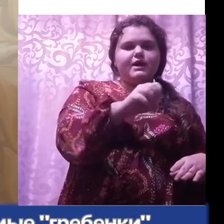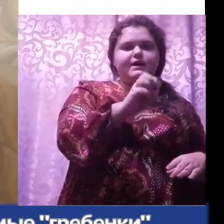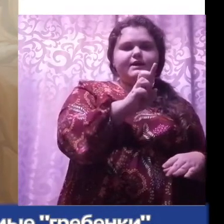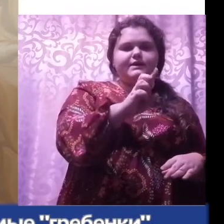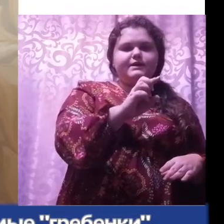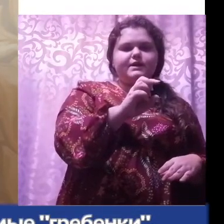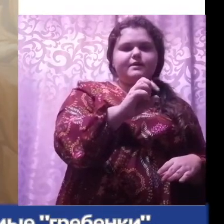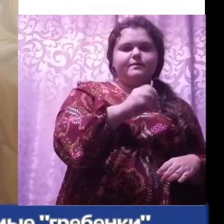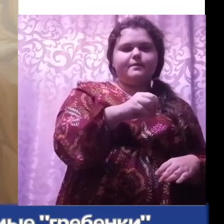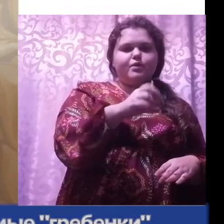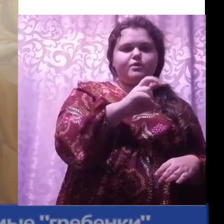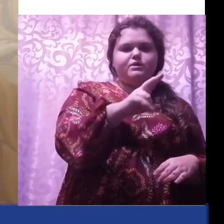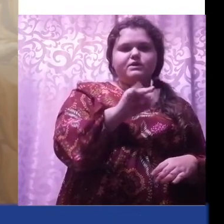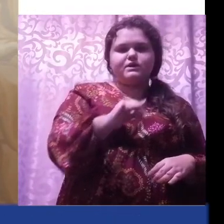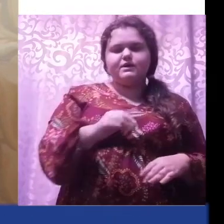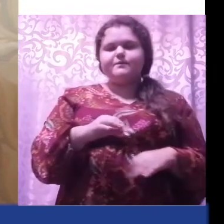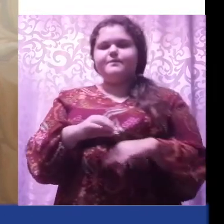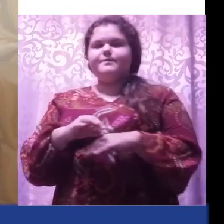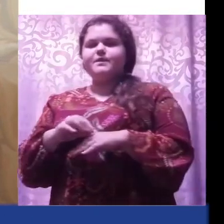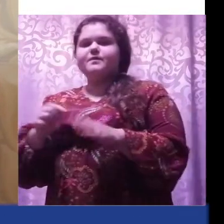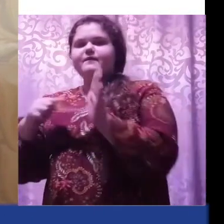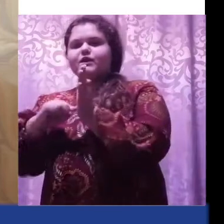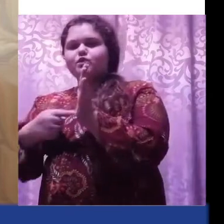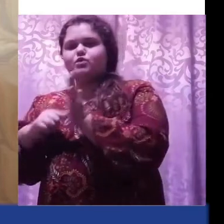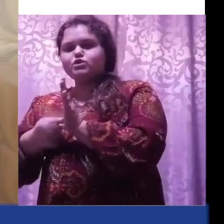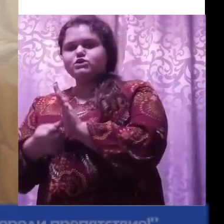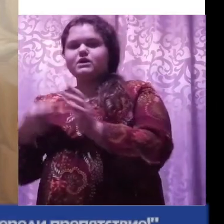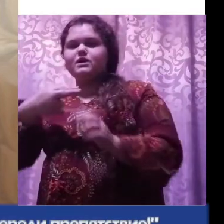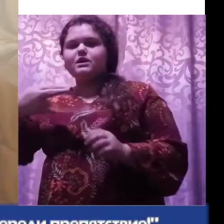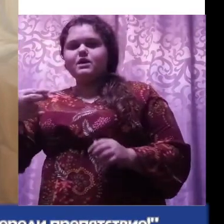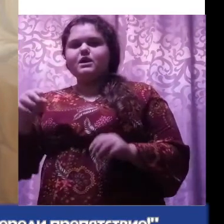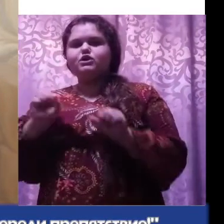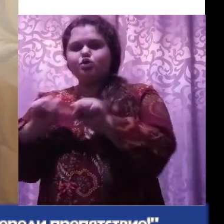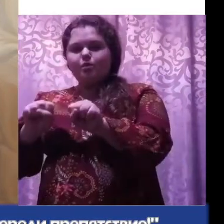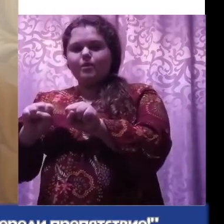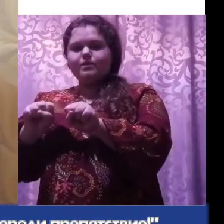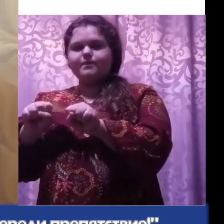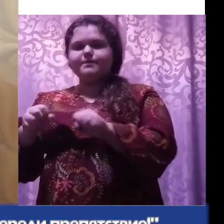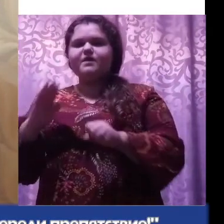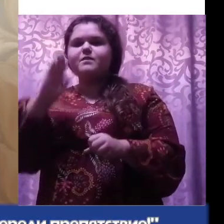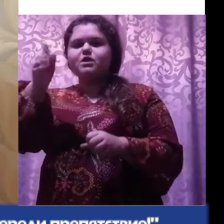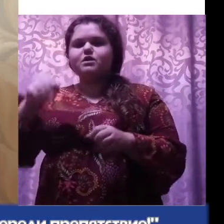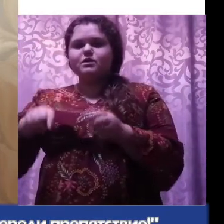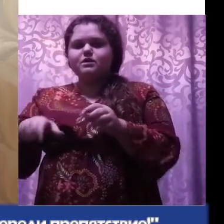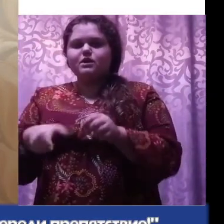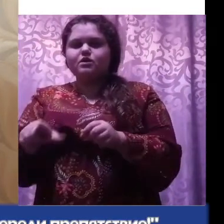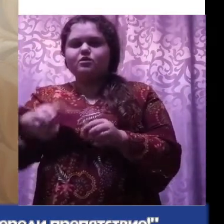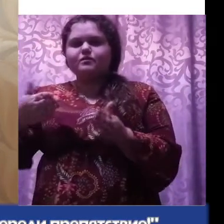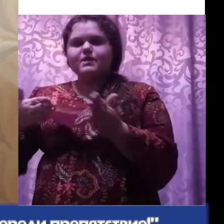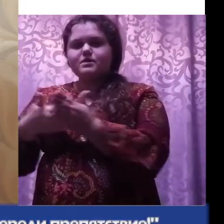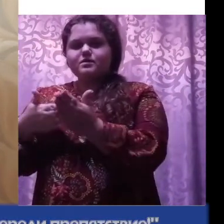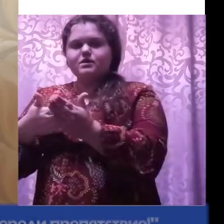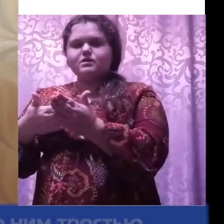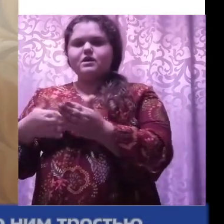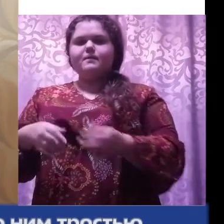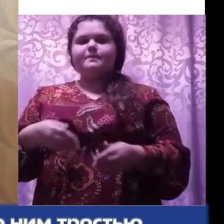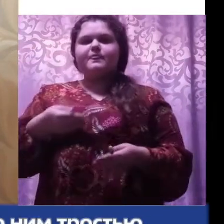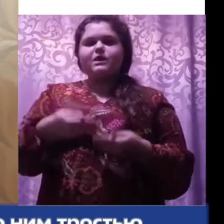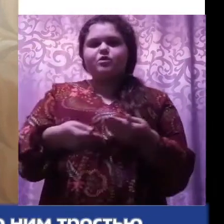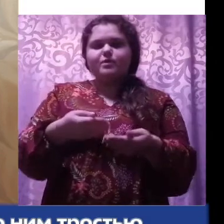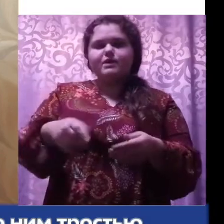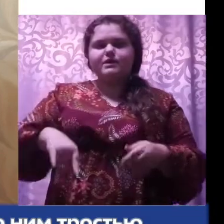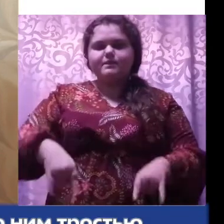так называемые гребенки, а бывают точечные. Точечные обозначают стоп, впереди дорога, впереди препятствия.